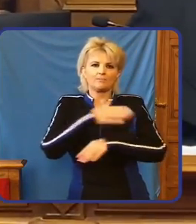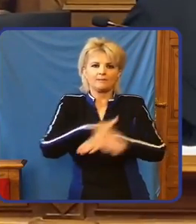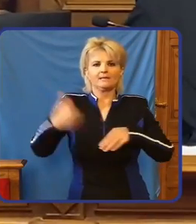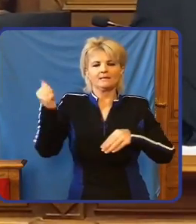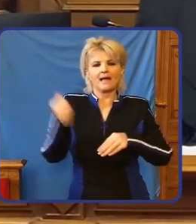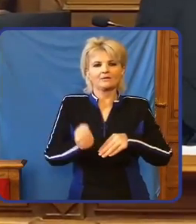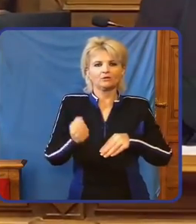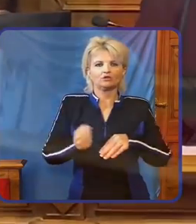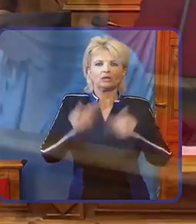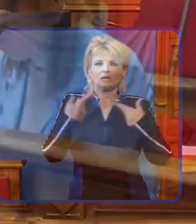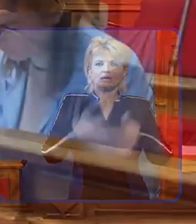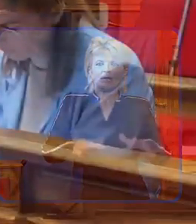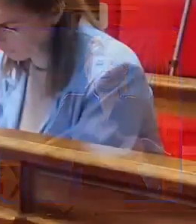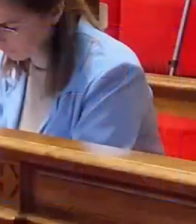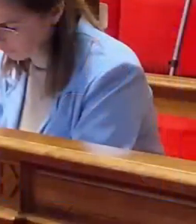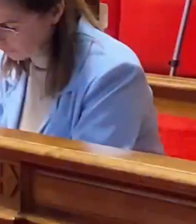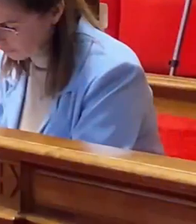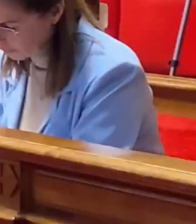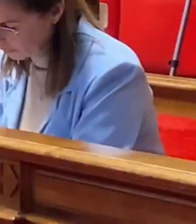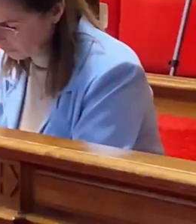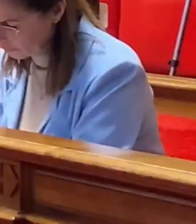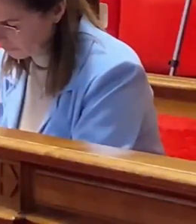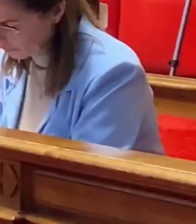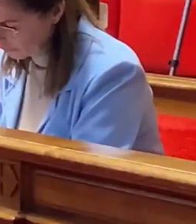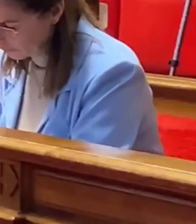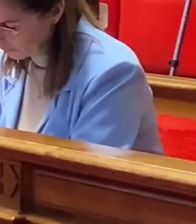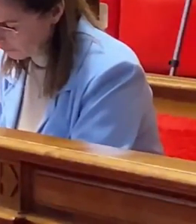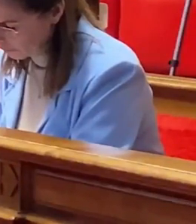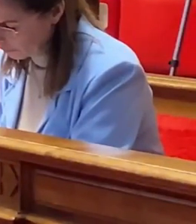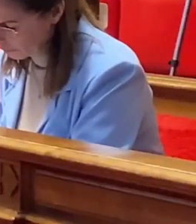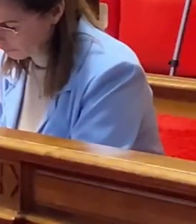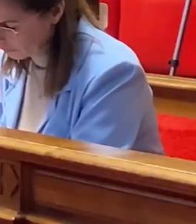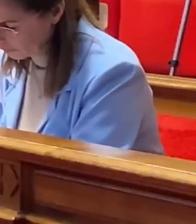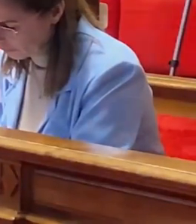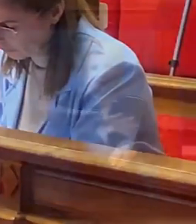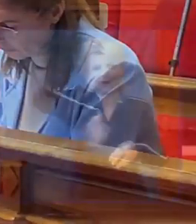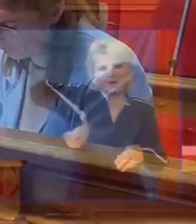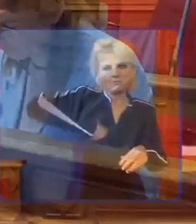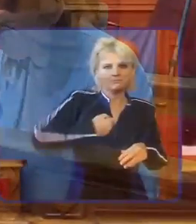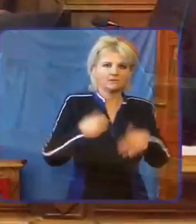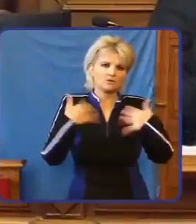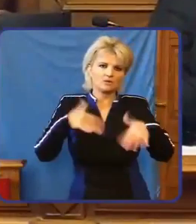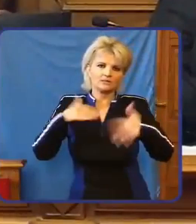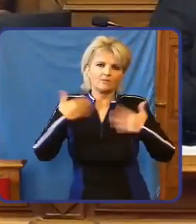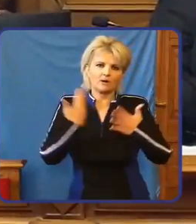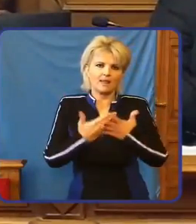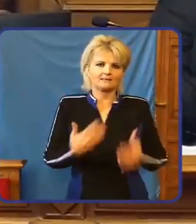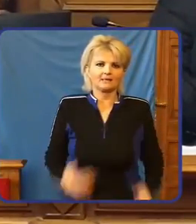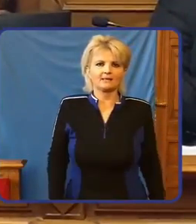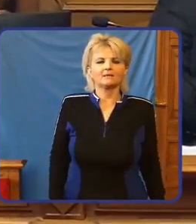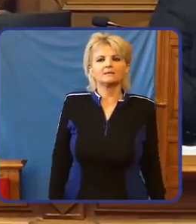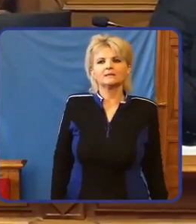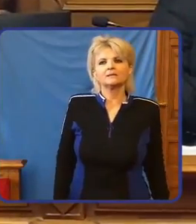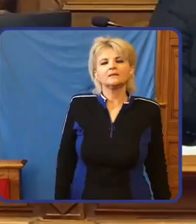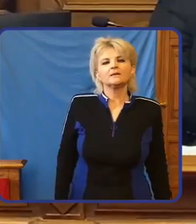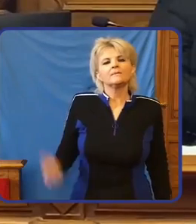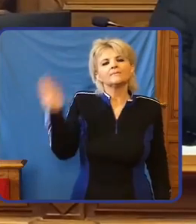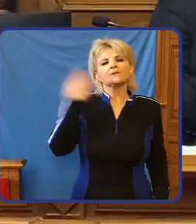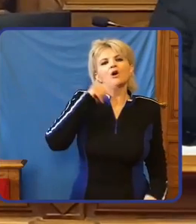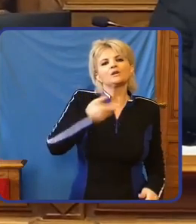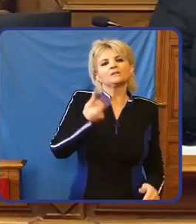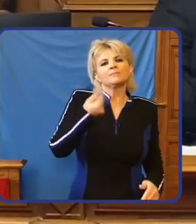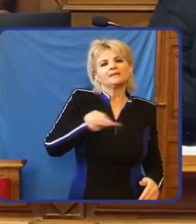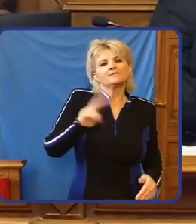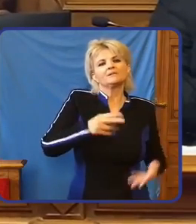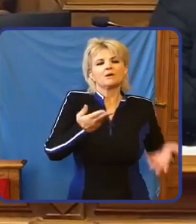a Fideszes bűnözők pedig 150 milliárdot loptak. 150 milliárddal gazdagodtak. Ha csak azt a pénzt visszavettük